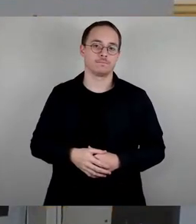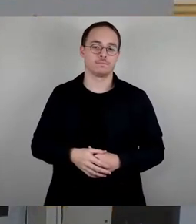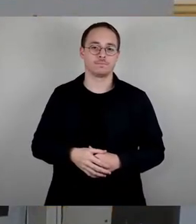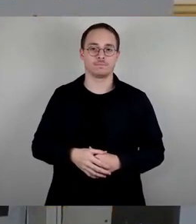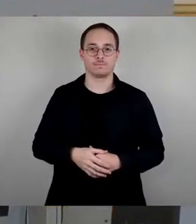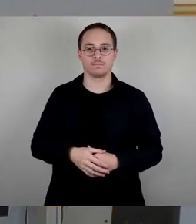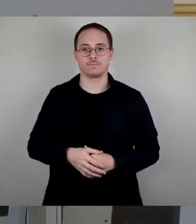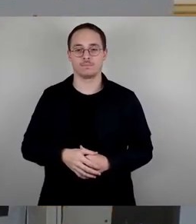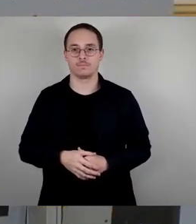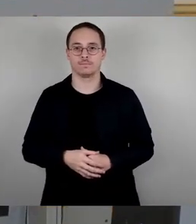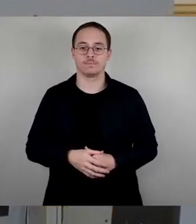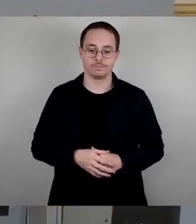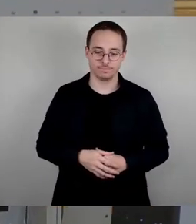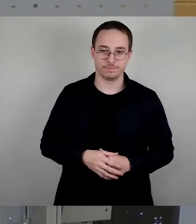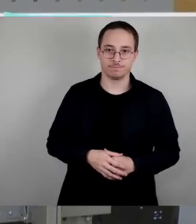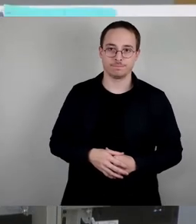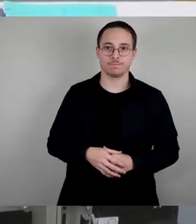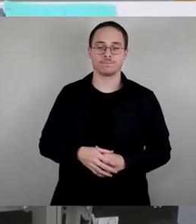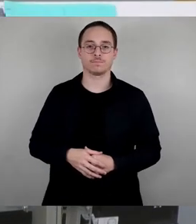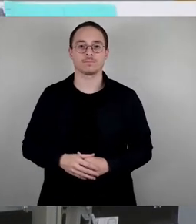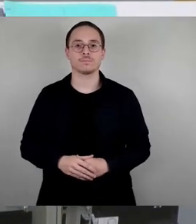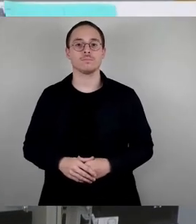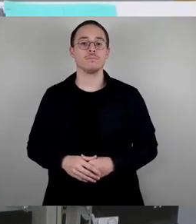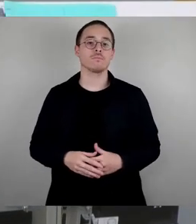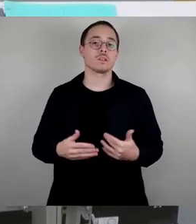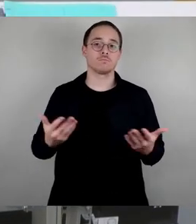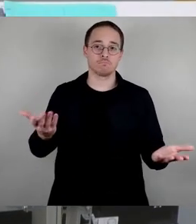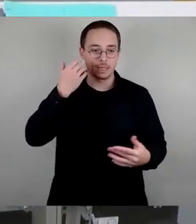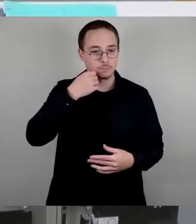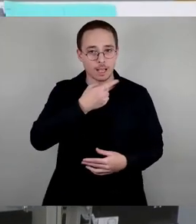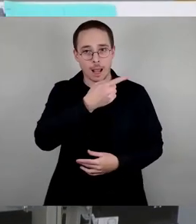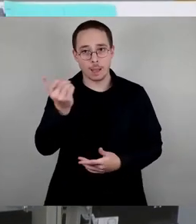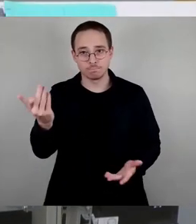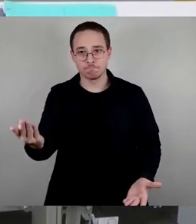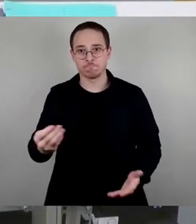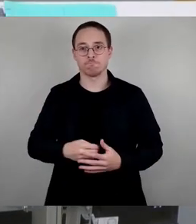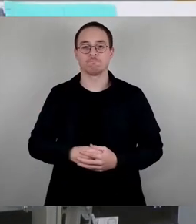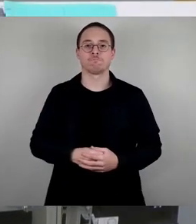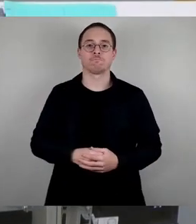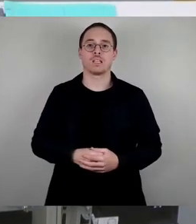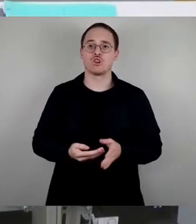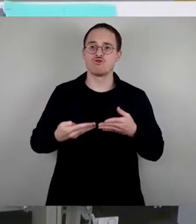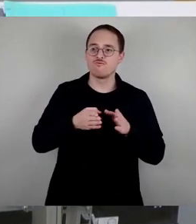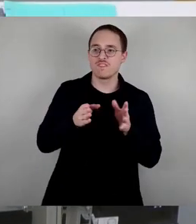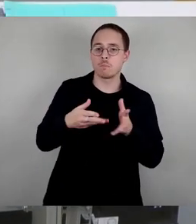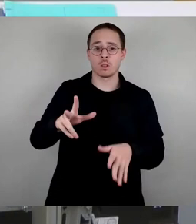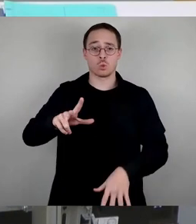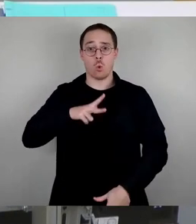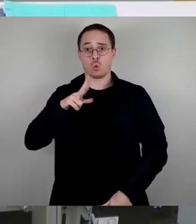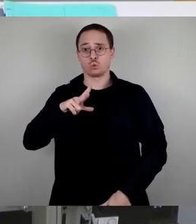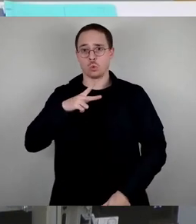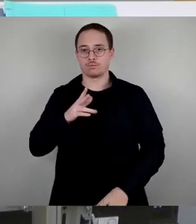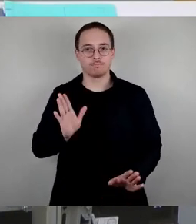Sehr geehrter Herr erster Bürgermeister, meine sehr verehrten Damen und Herren, Schwimmen ist kein Luxus, sondern ein wichtiger Bestandteil der sozialen